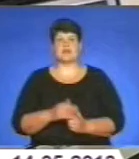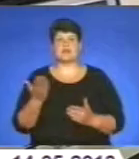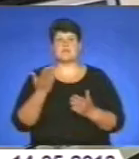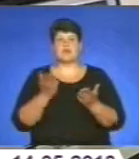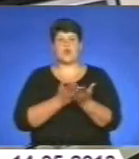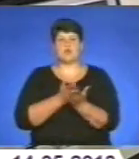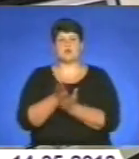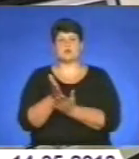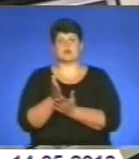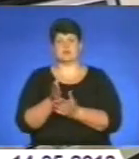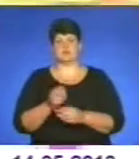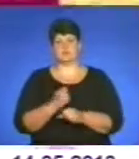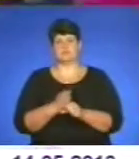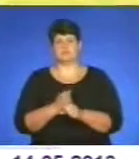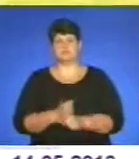напрямку рухатись.